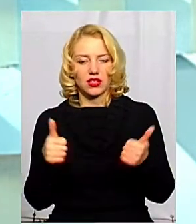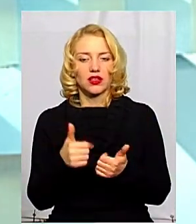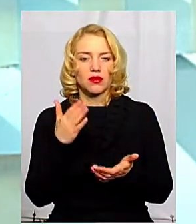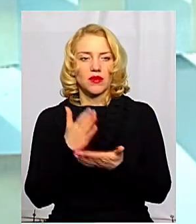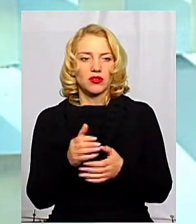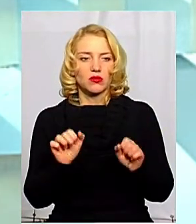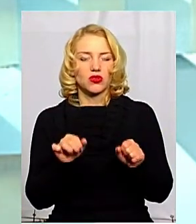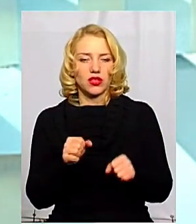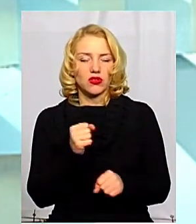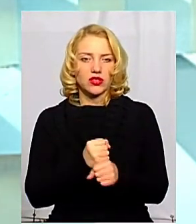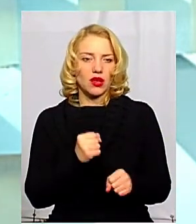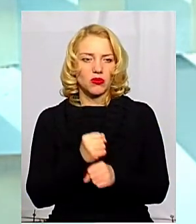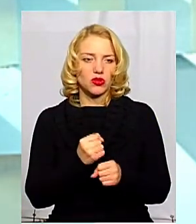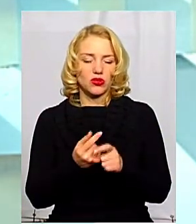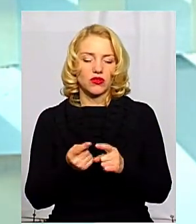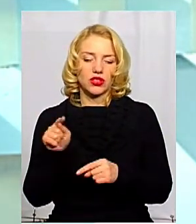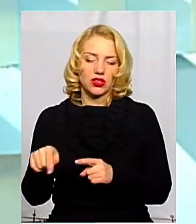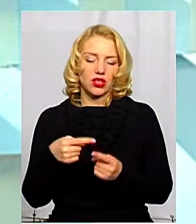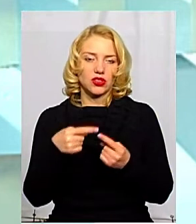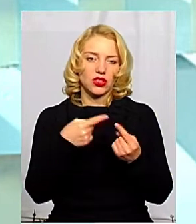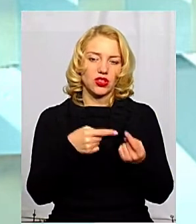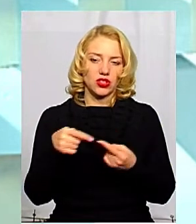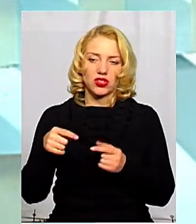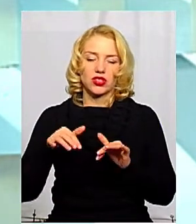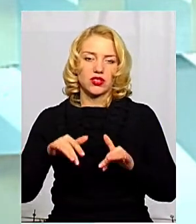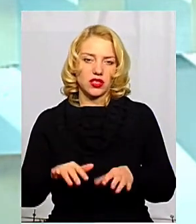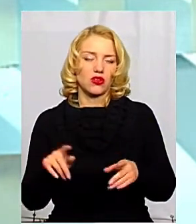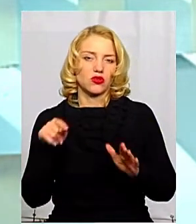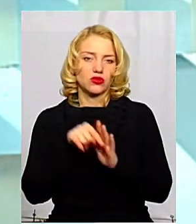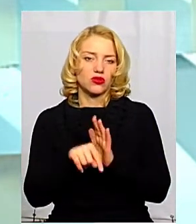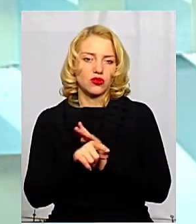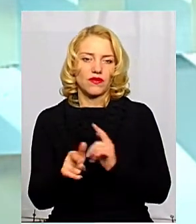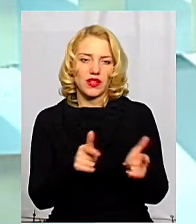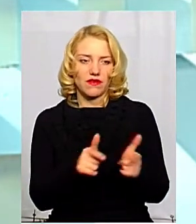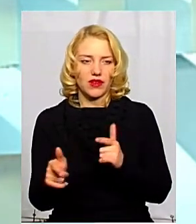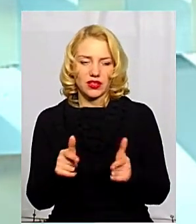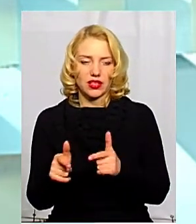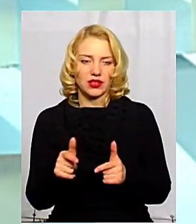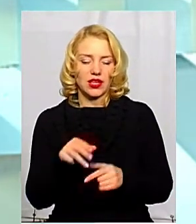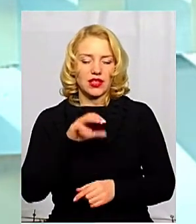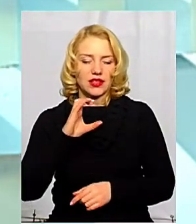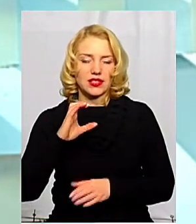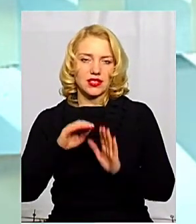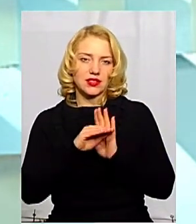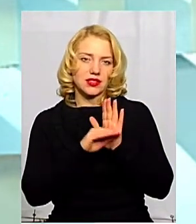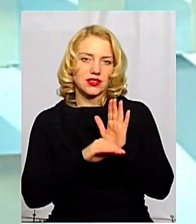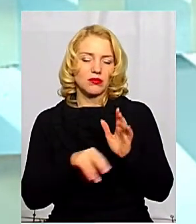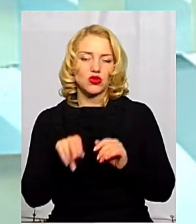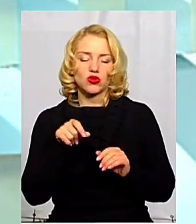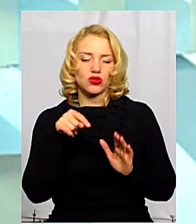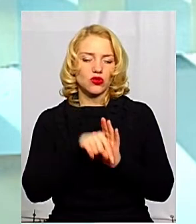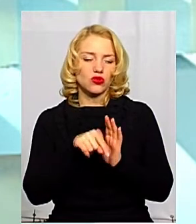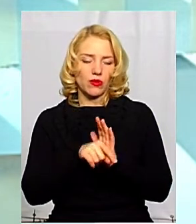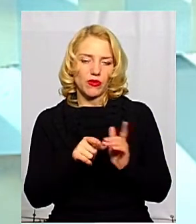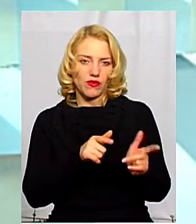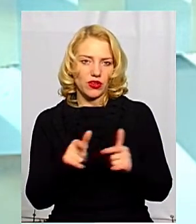можливість напрацьовувати ті чи інші заходи стосовно виготовлення тест-систем або стосовно виготовлення